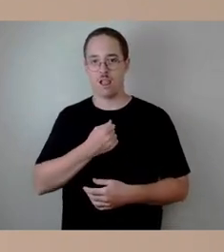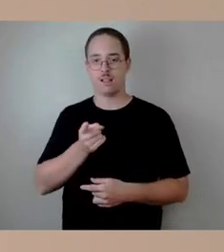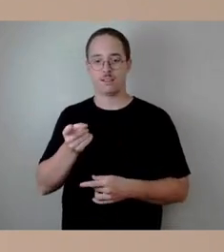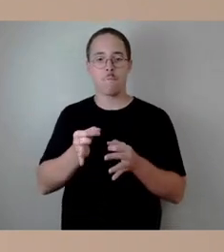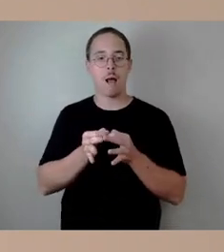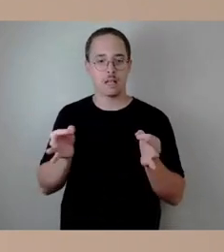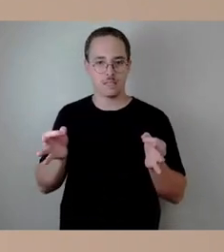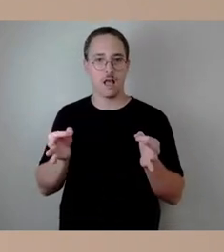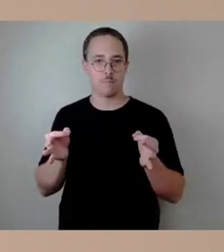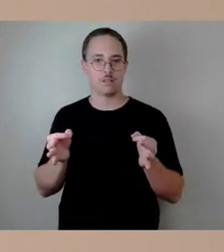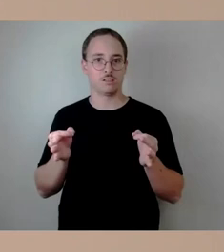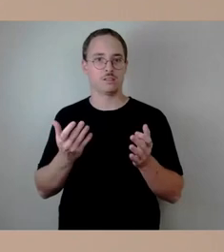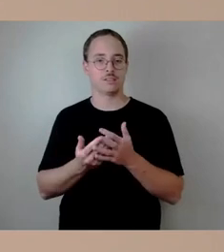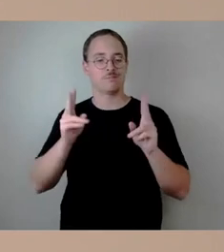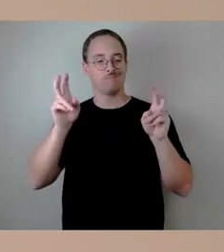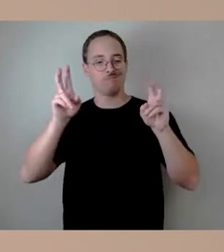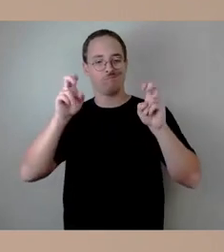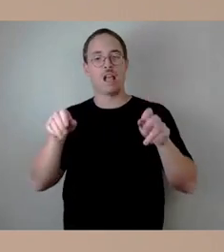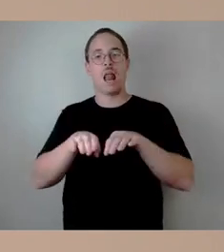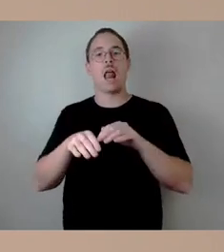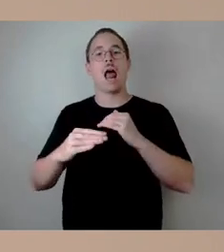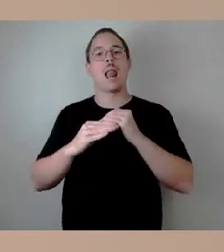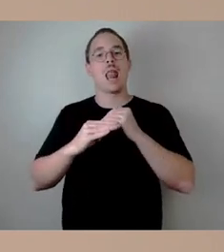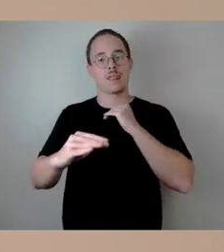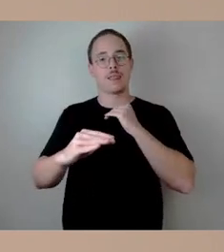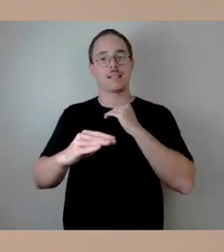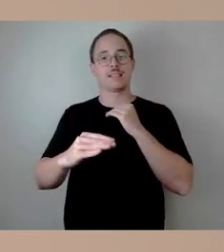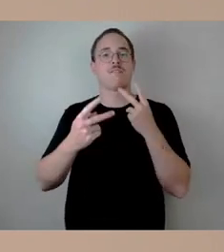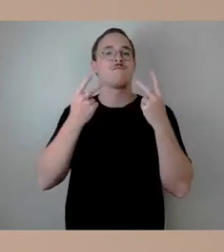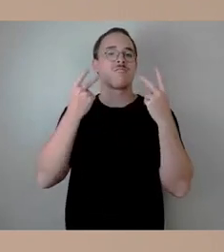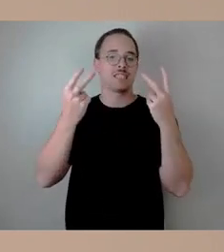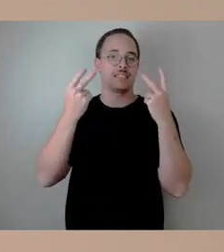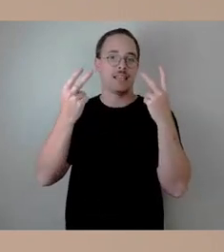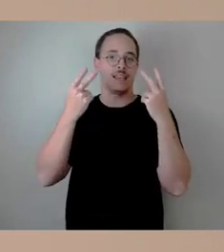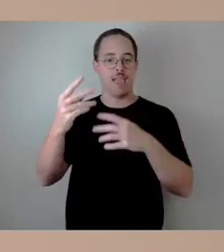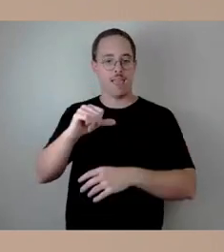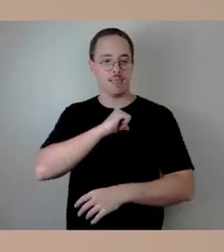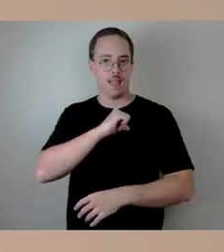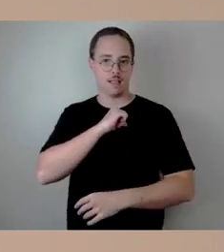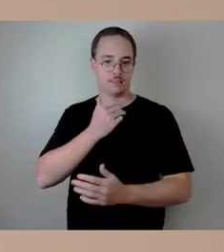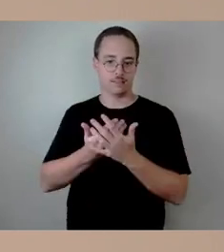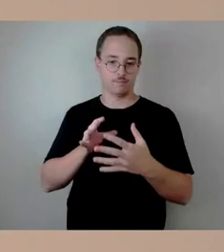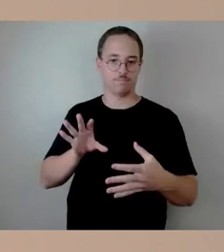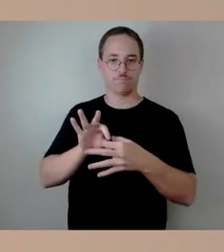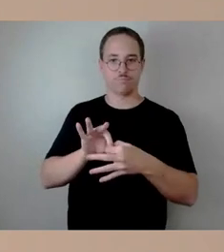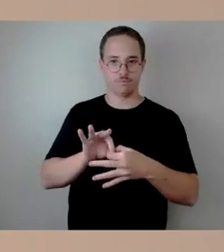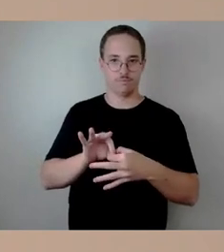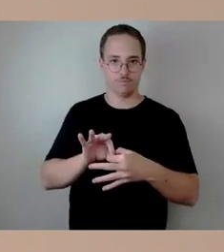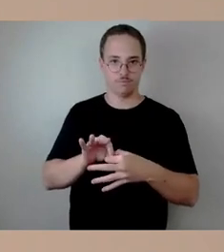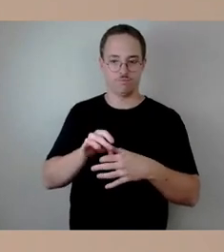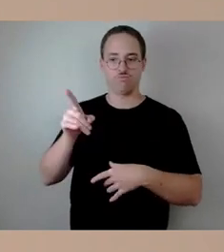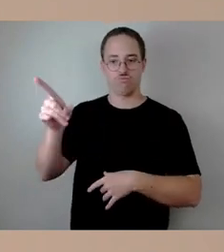landesbedeutsames Interesse festgestellt wird und dadurch dann der entsprechende Haushaltstopf im Freistaat Sachsen angezapft wird.